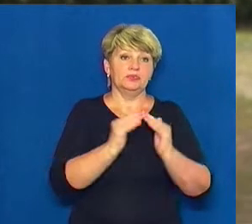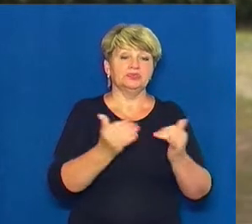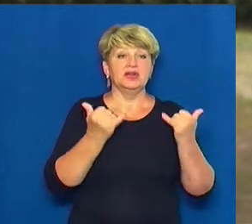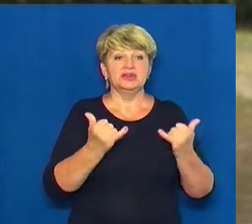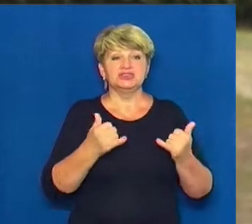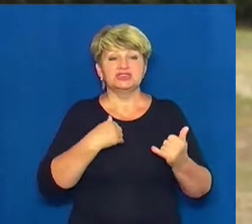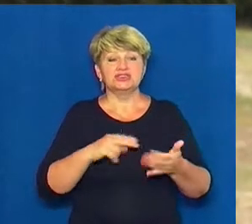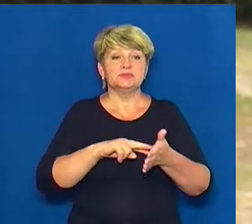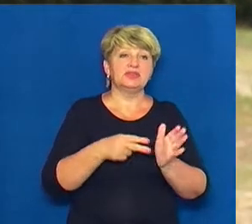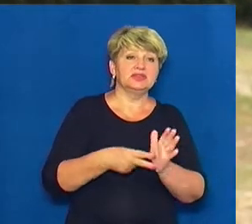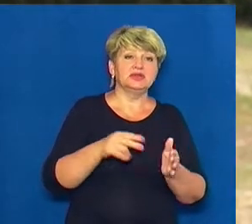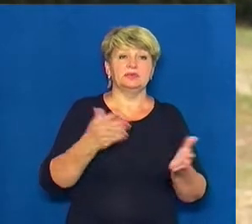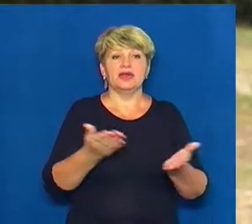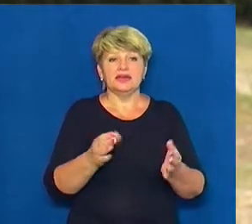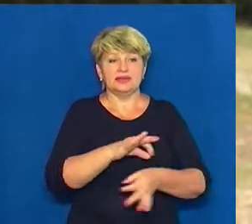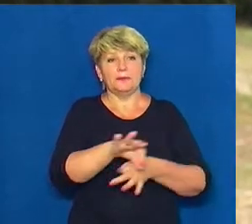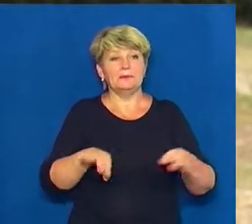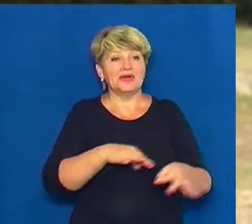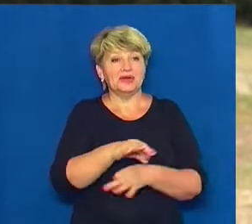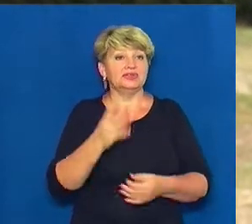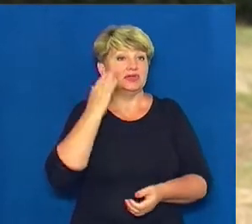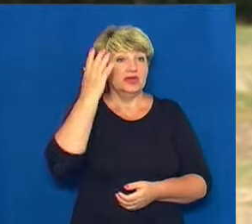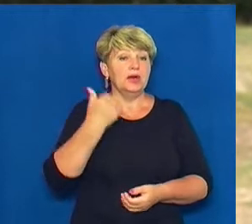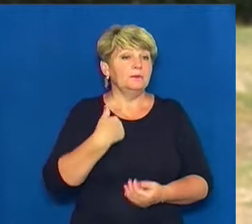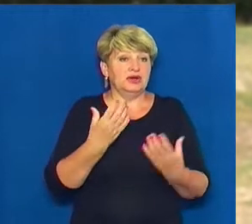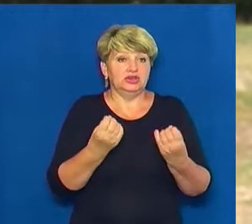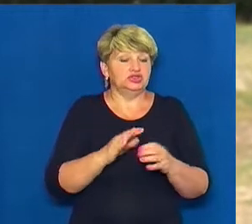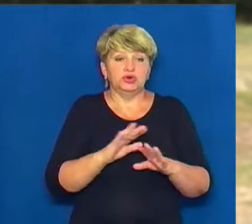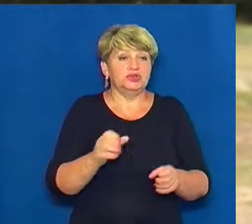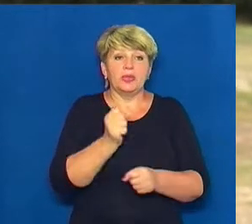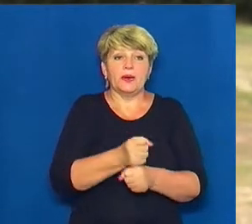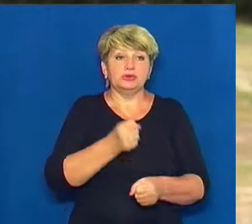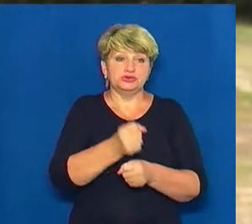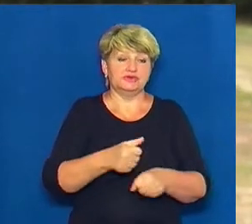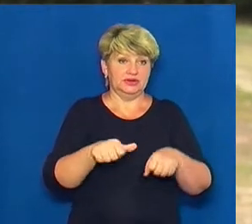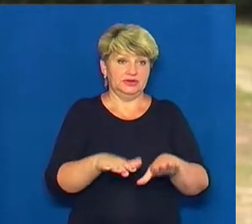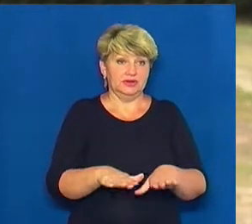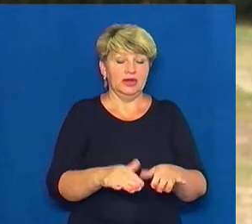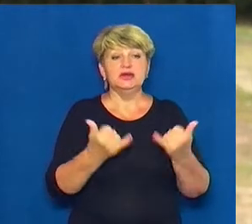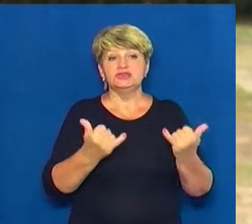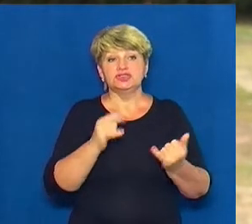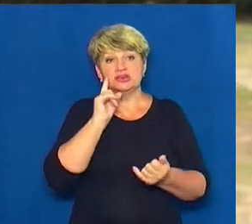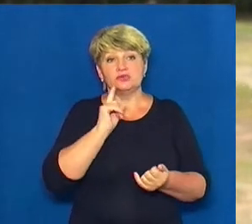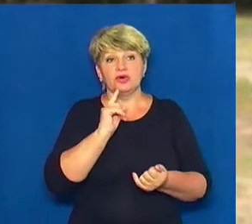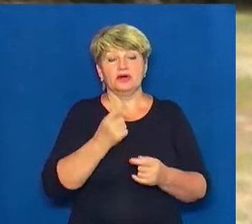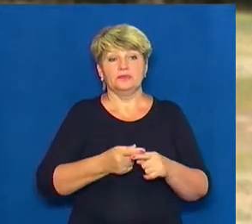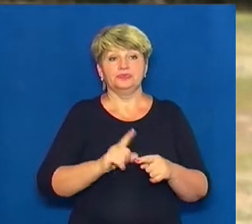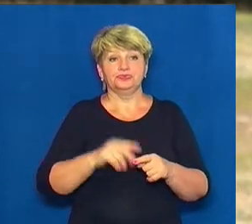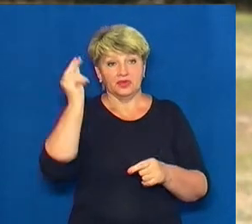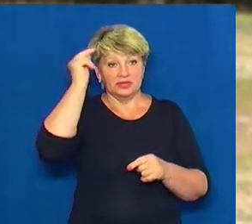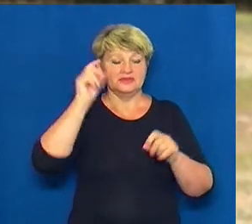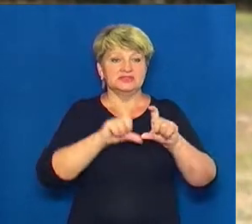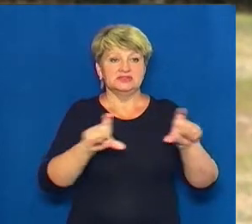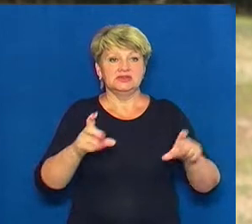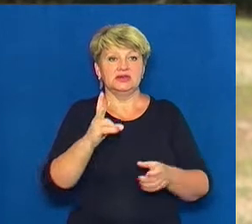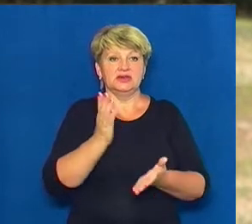форматів, проектних ідей. Ще ми навіть не напрацювали рішення, тому що воно зараз перебуває, цей навчальний заклад перебуває на